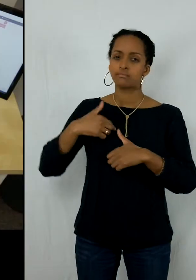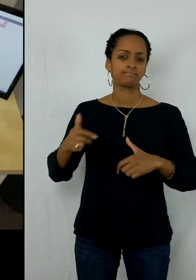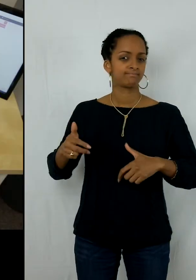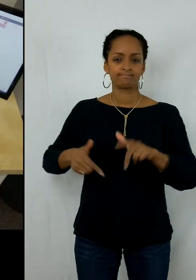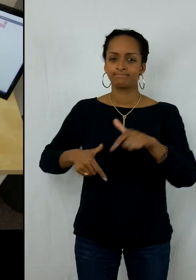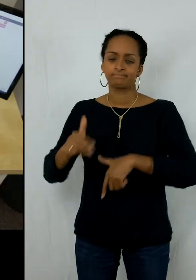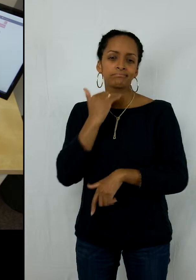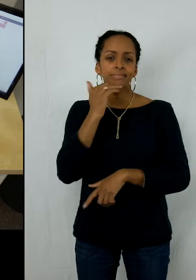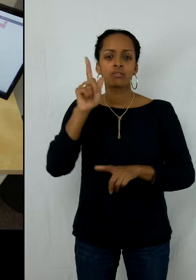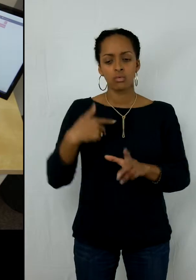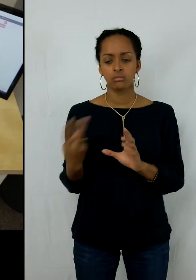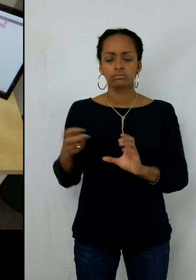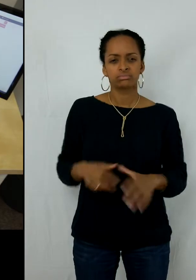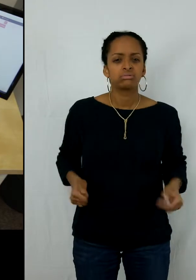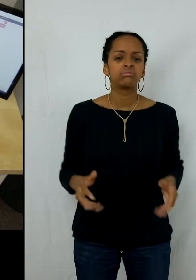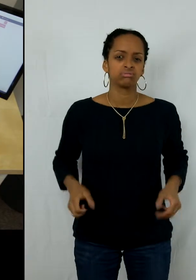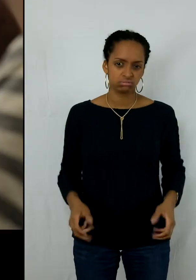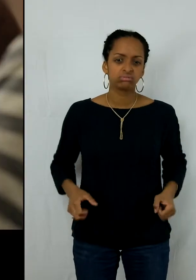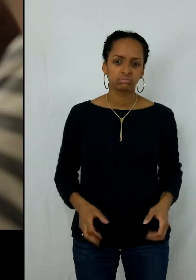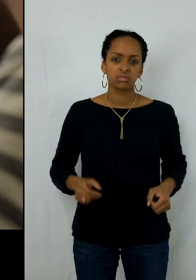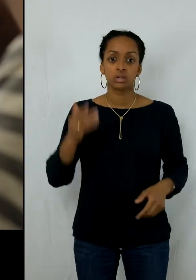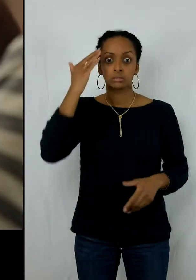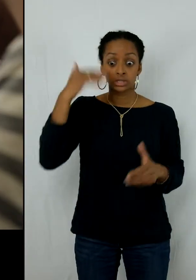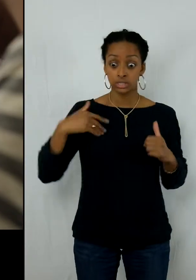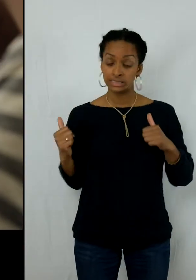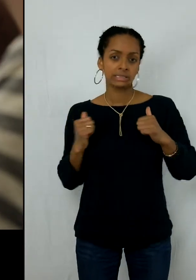porter un sac ou me déplacer avec autre chose.